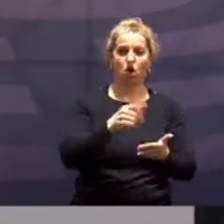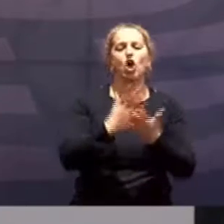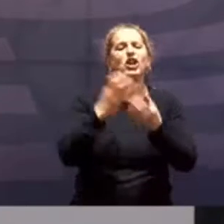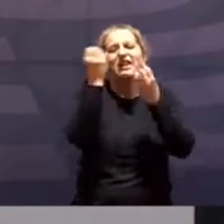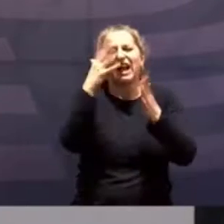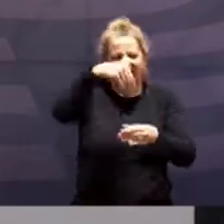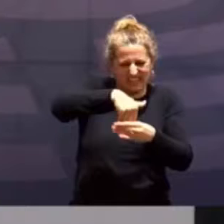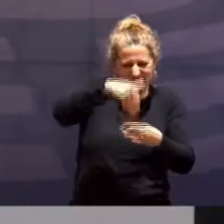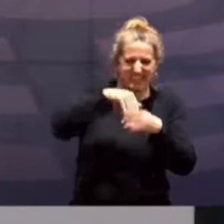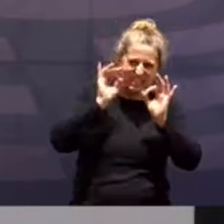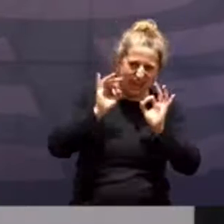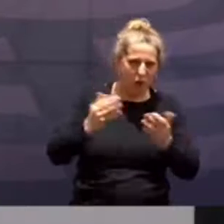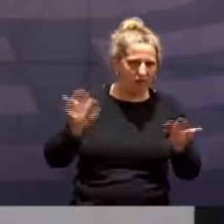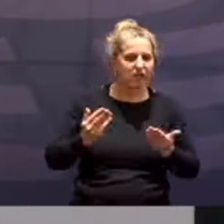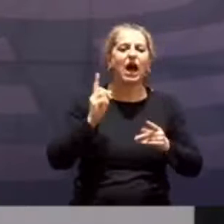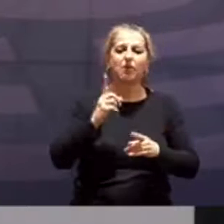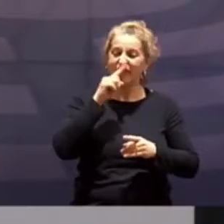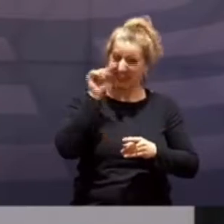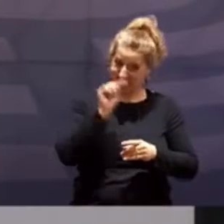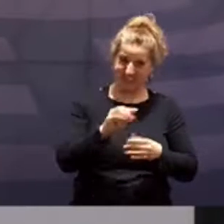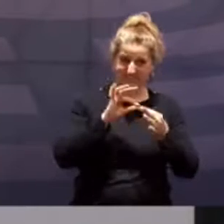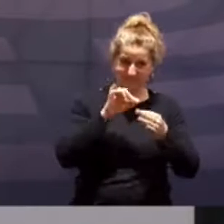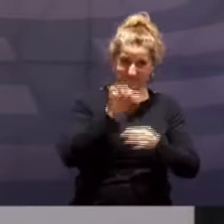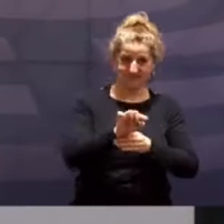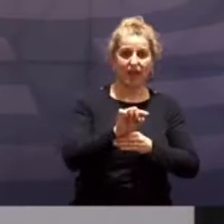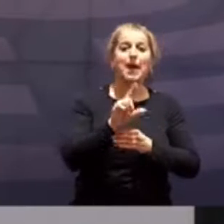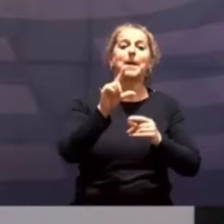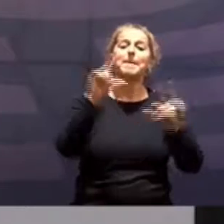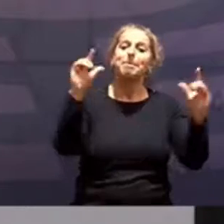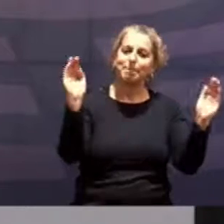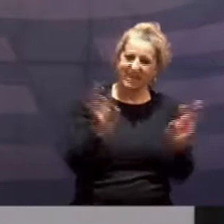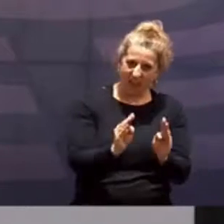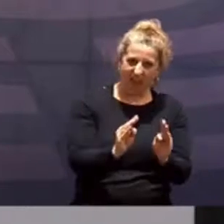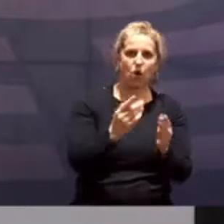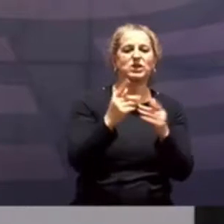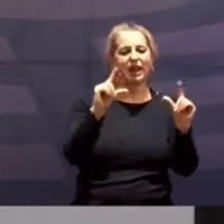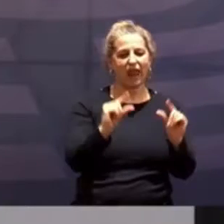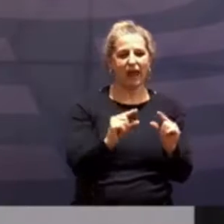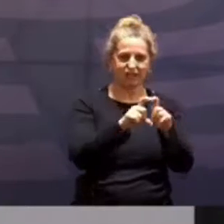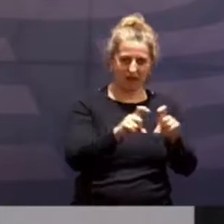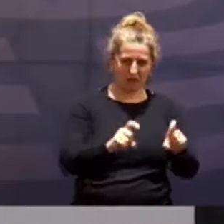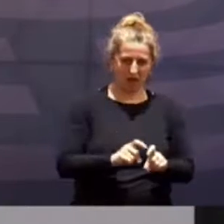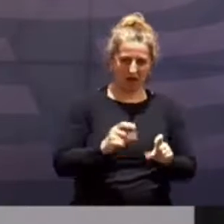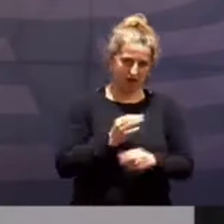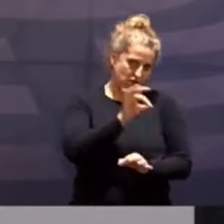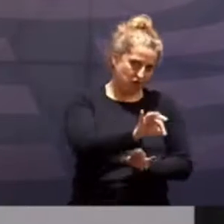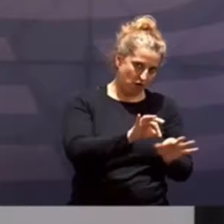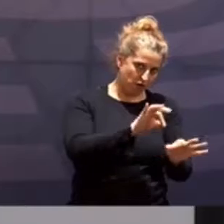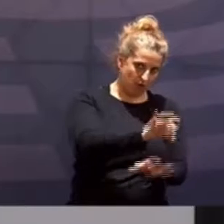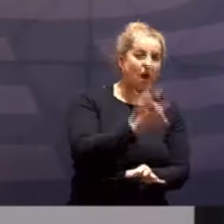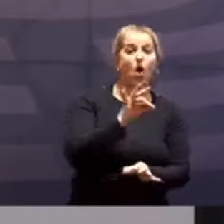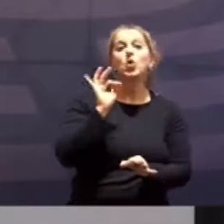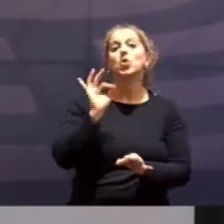geklärt ist, was er eigentlich genau tut, wenn wir damit in erster Linie mittlere und kleine Unternehmen in den Blick nehmen. Ich glaube aber auch, dass wir gut